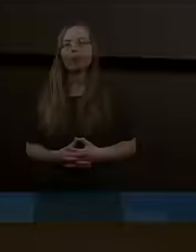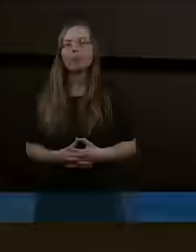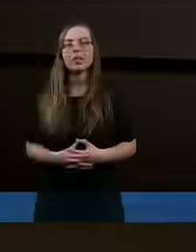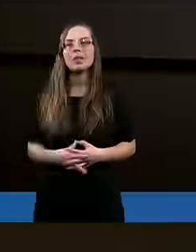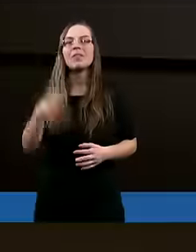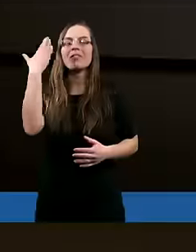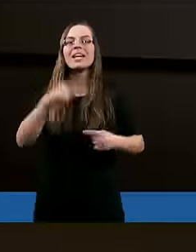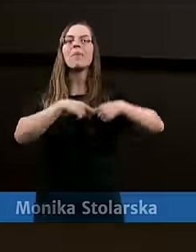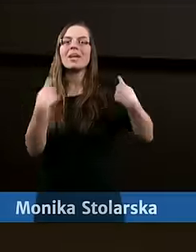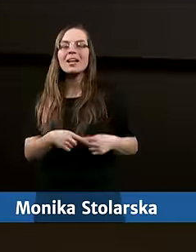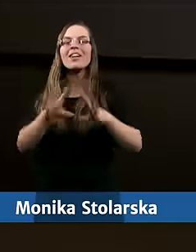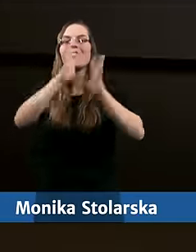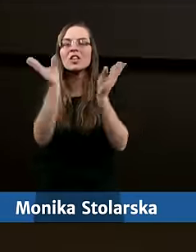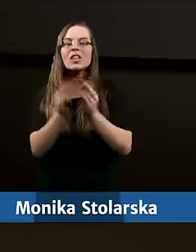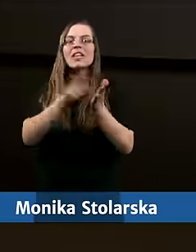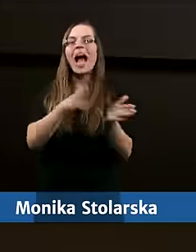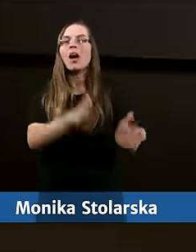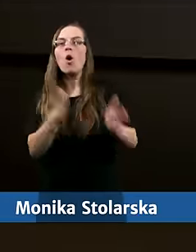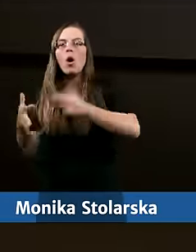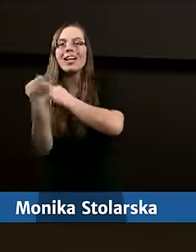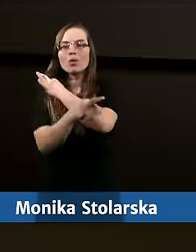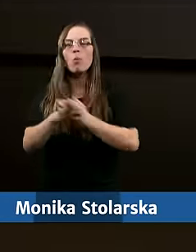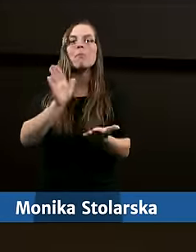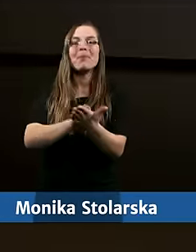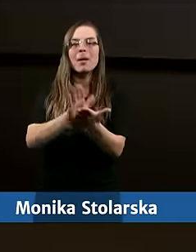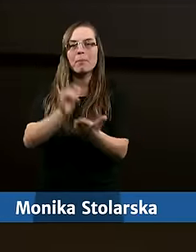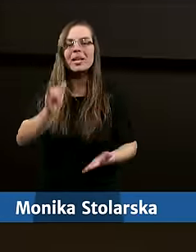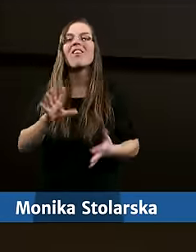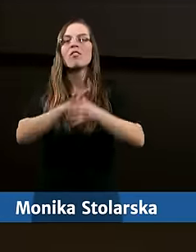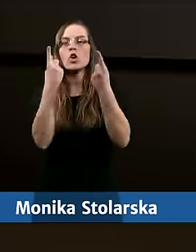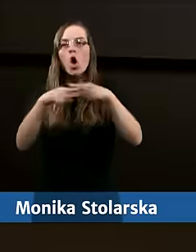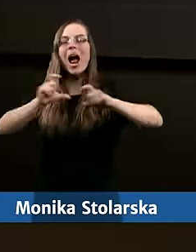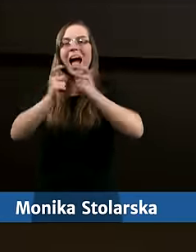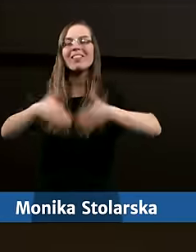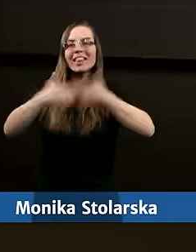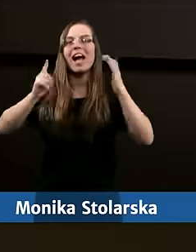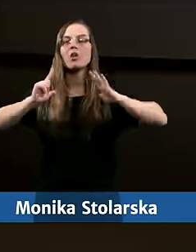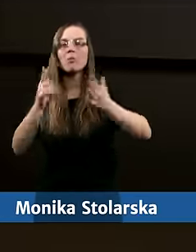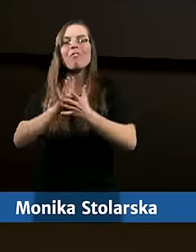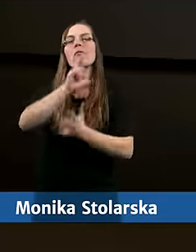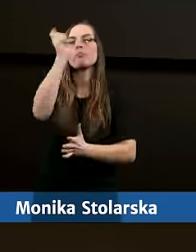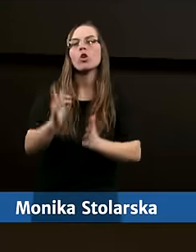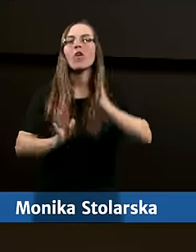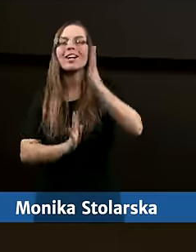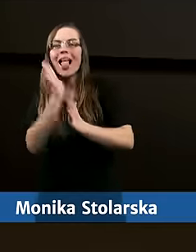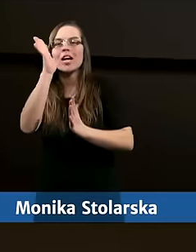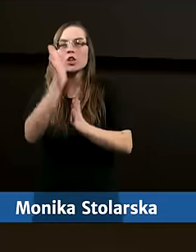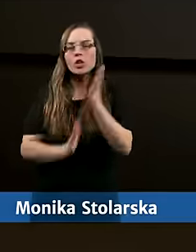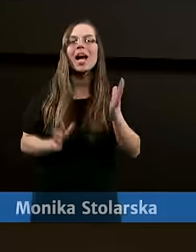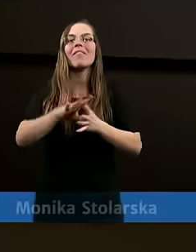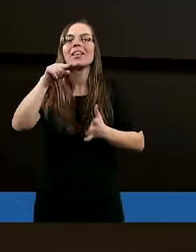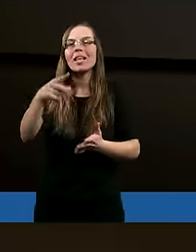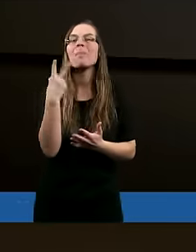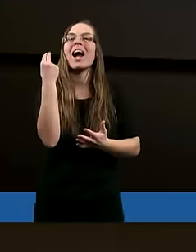Witam serdecznie wszystkich na kolejnym studium Biblii w Kościele Adwentystów Dnia Siódmego w Podkowie Leśnej. W tym